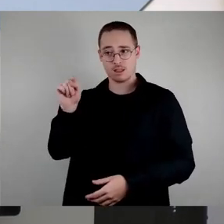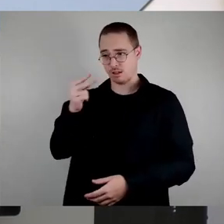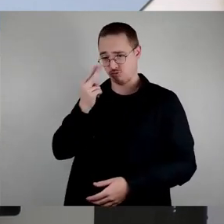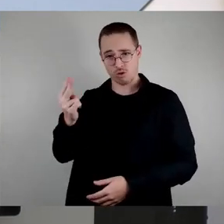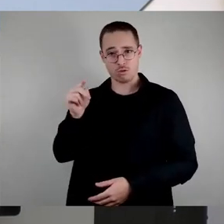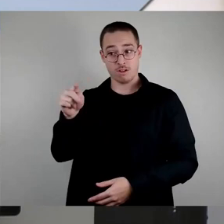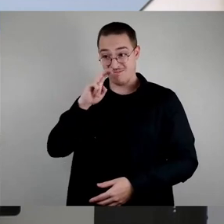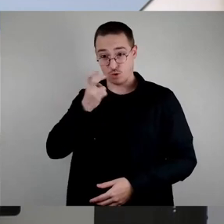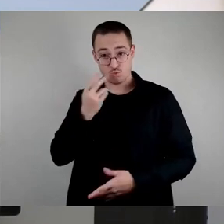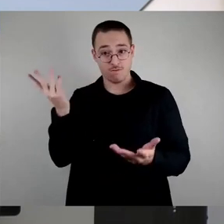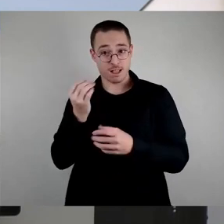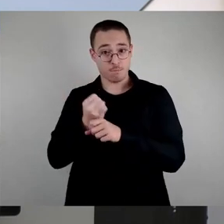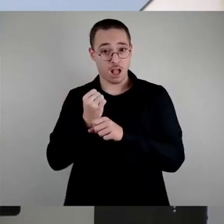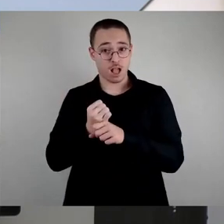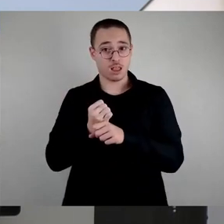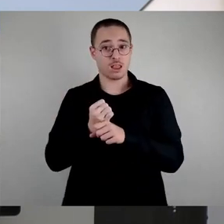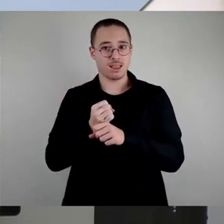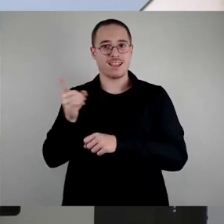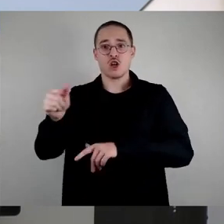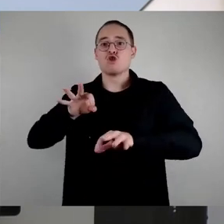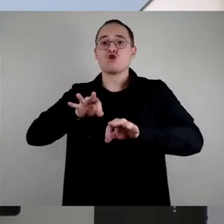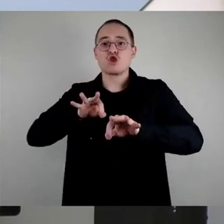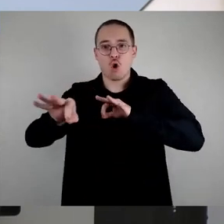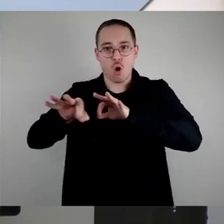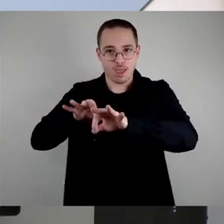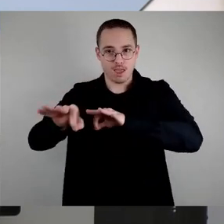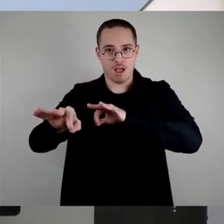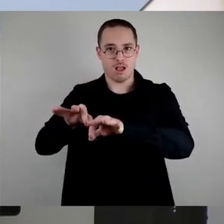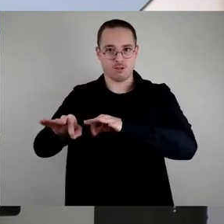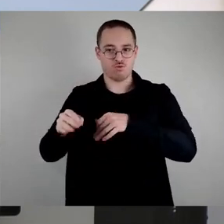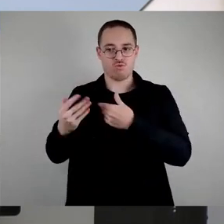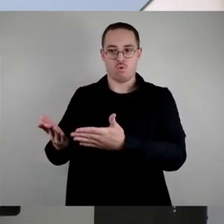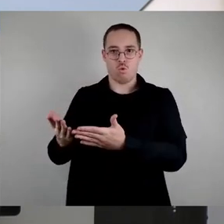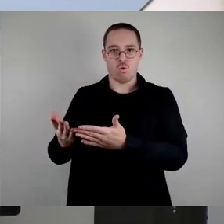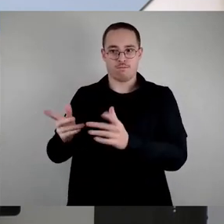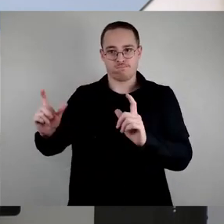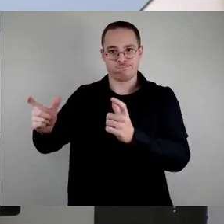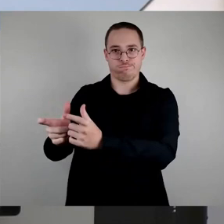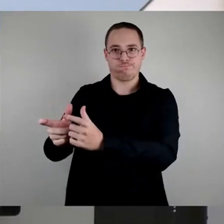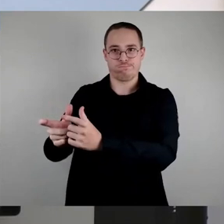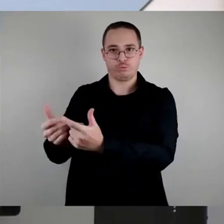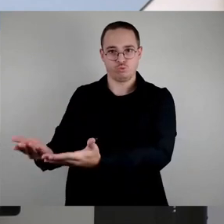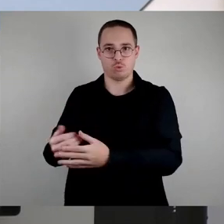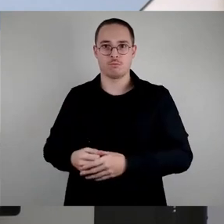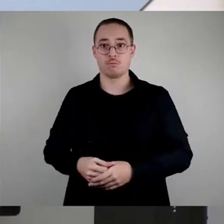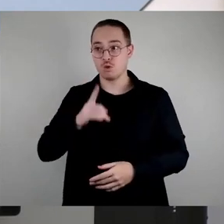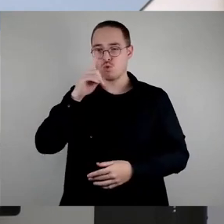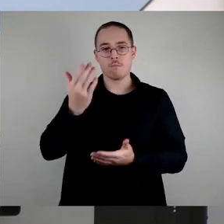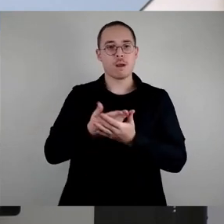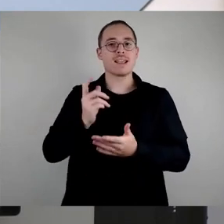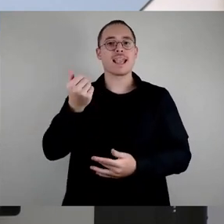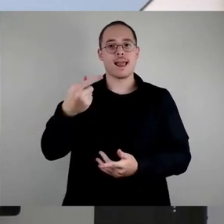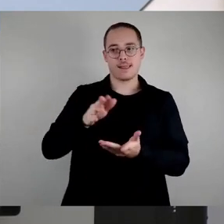zu steuern. Und eine Steuerung ist ja nicht nur sozusagen ein Geldfluss, den wir brauchen, um unsere